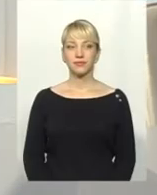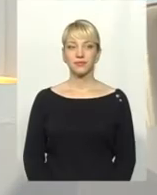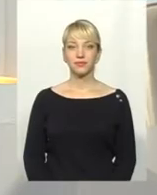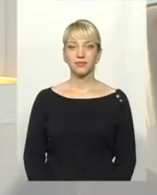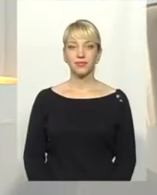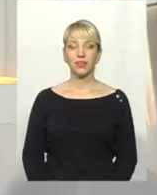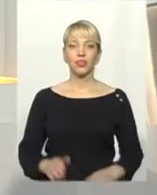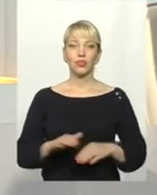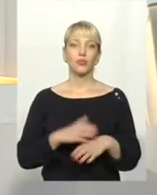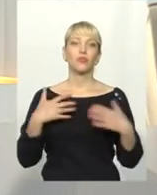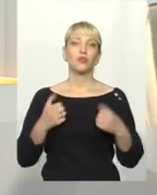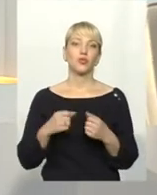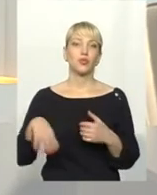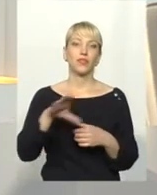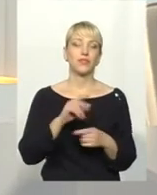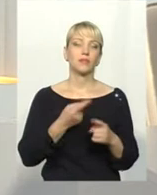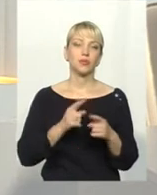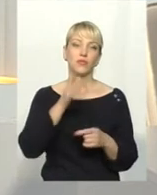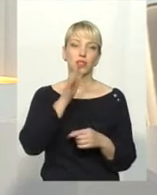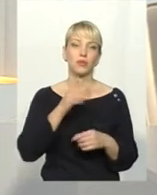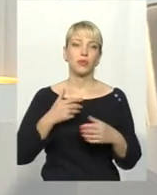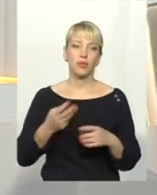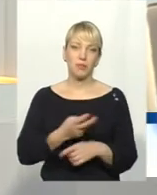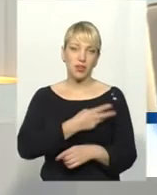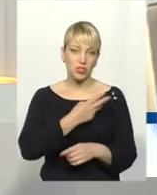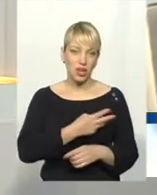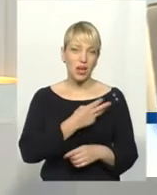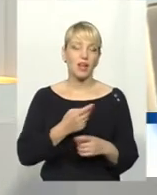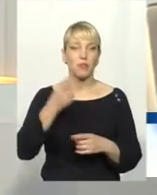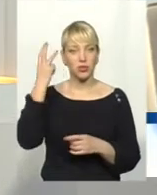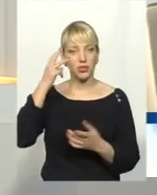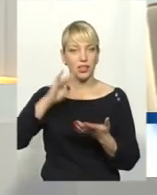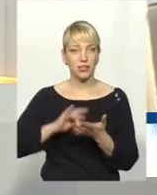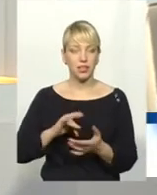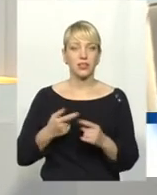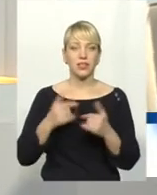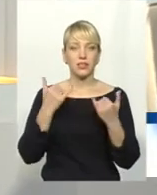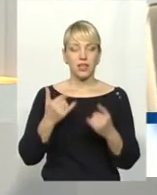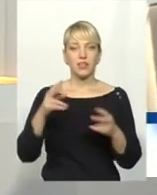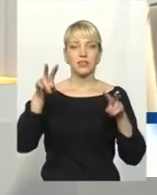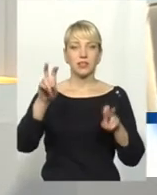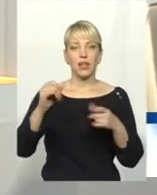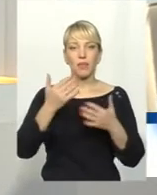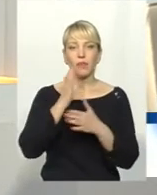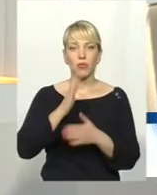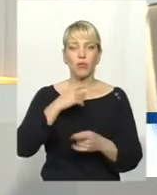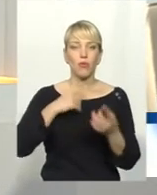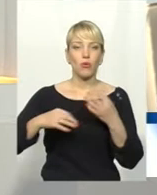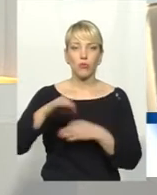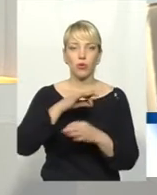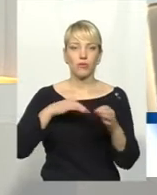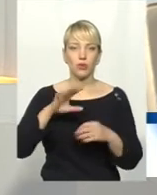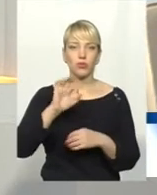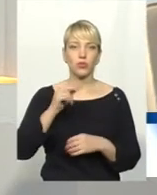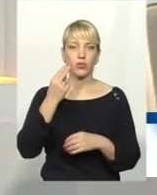Доброго здоров'я усім! У цій порі вважає Хмельницька телекомпанія «Поділля Центр» на часі тема. І нині говоримо про